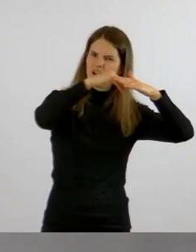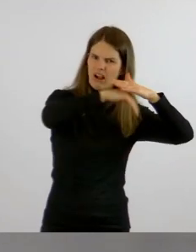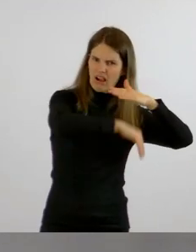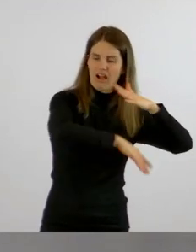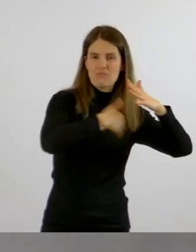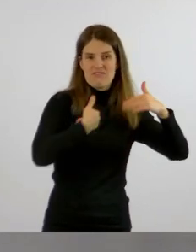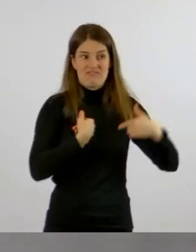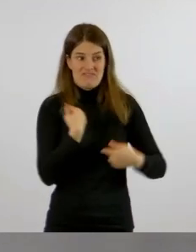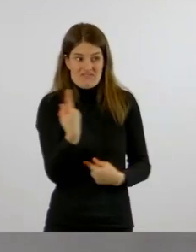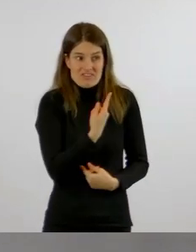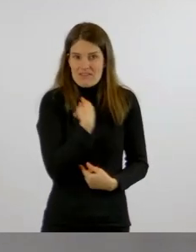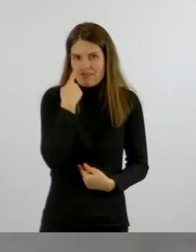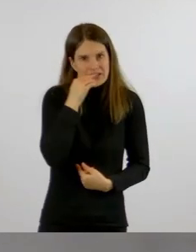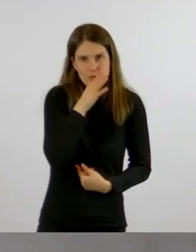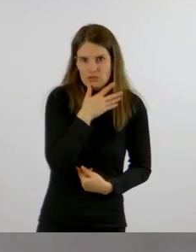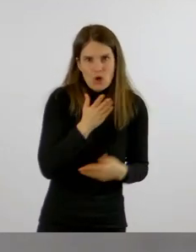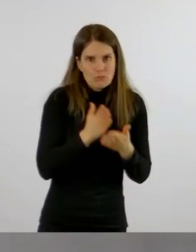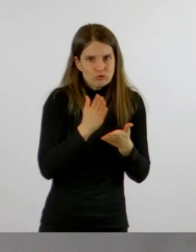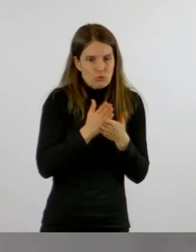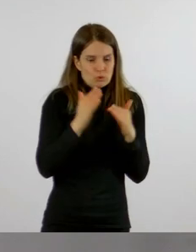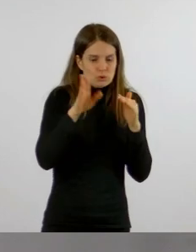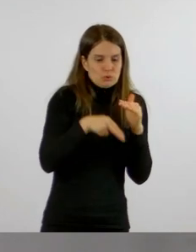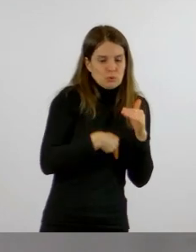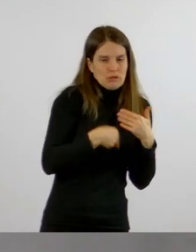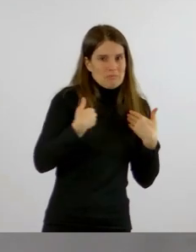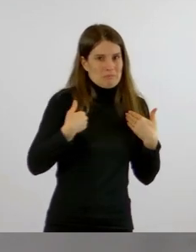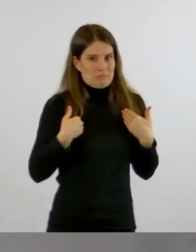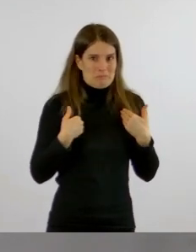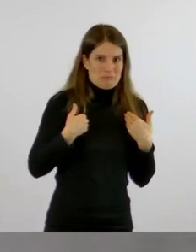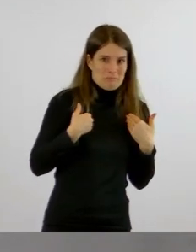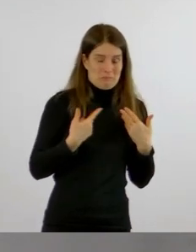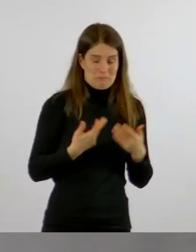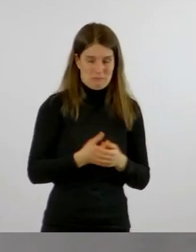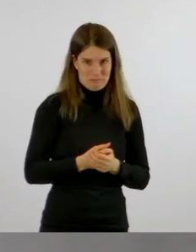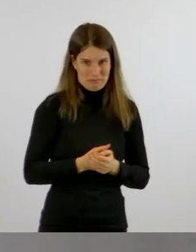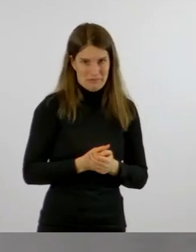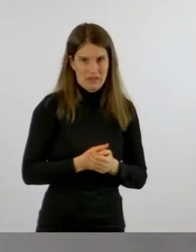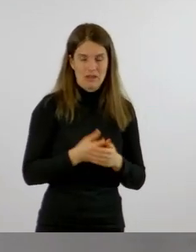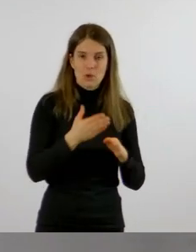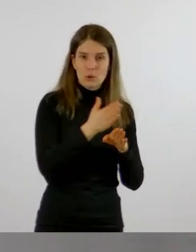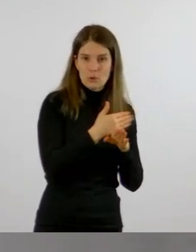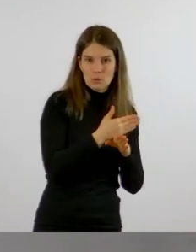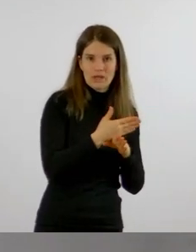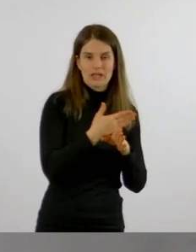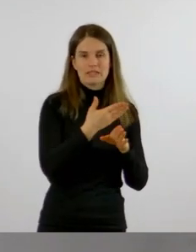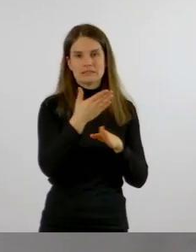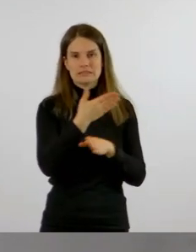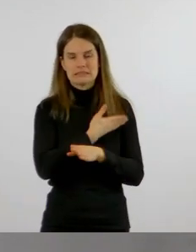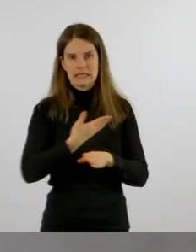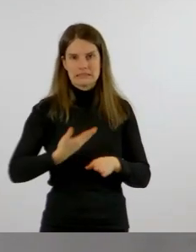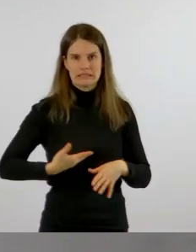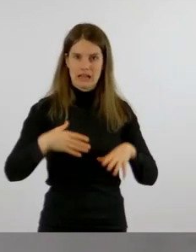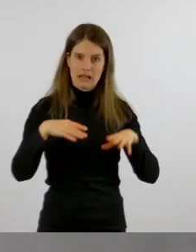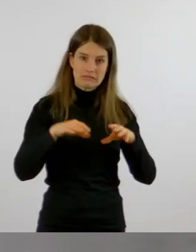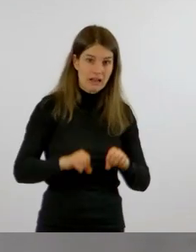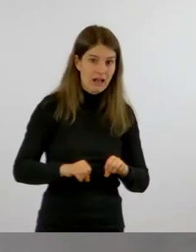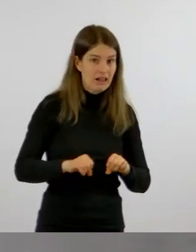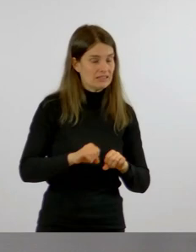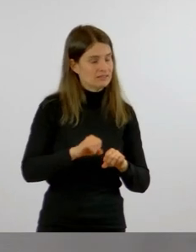leichtes Abfallen der Sieben-Tages-Inzidenz zu verzeichnen, aber für die Bundesländer Thüringen und Sachsen-Anhalt